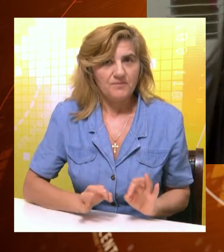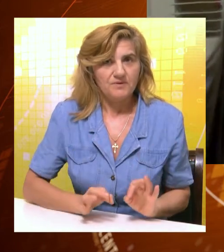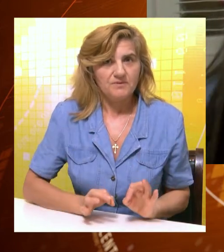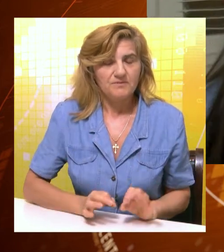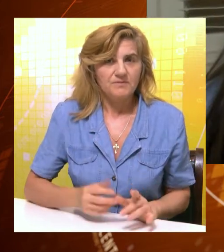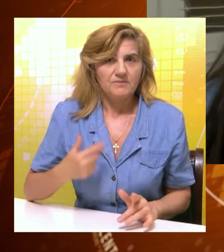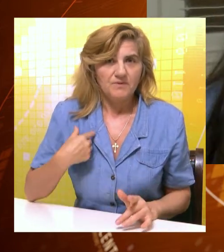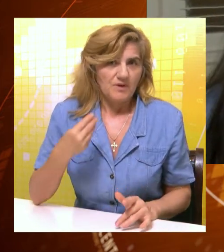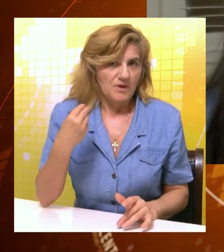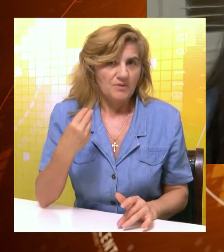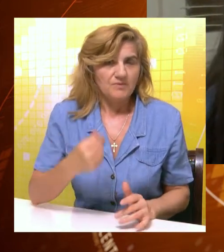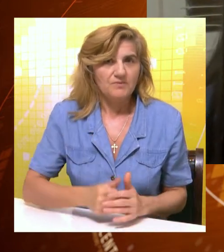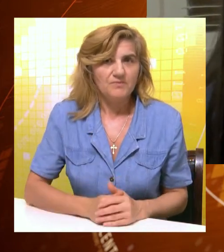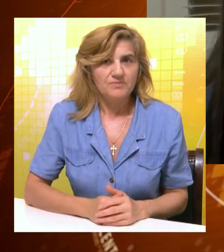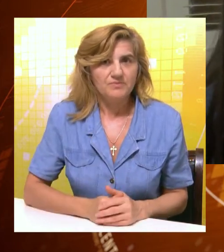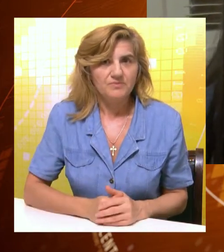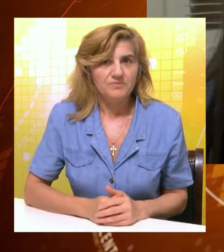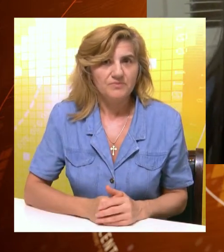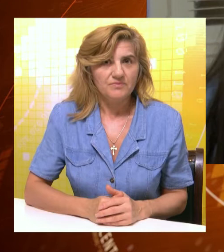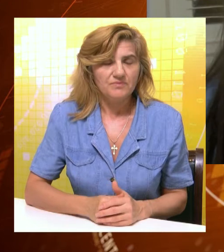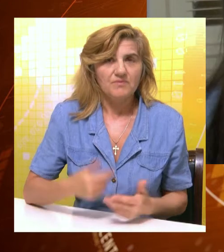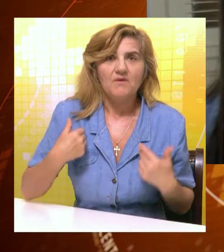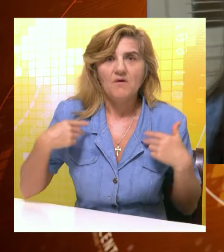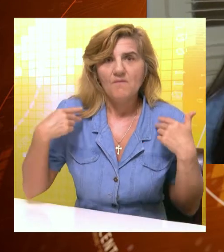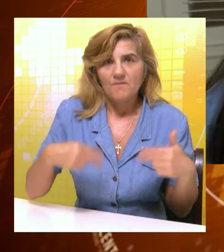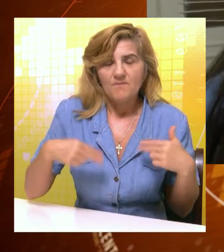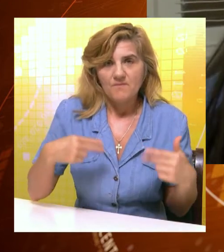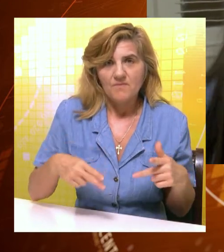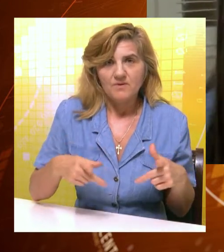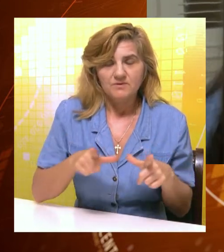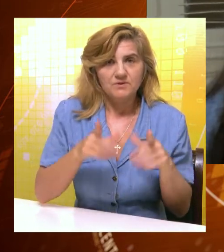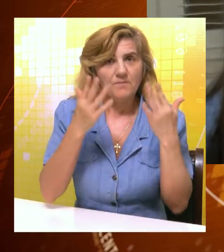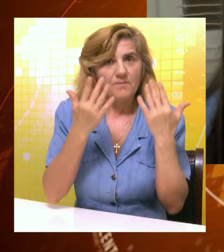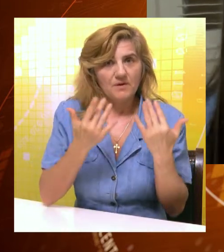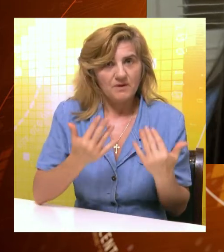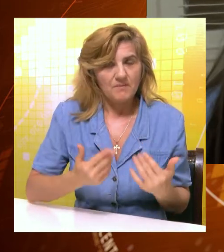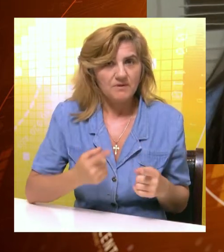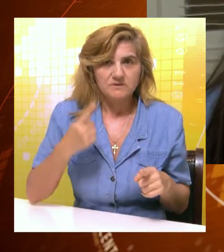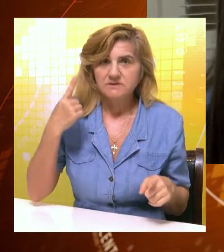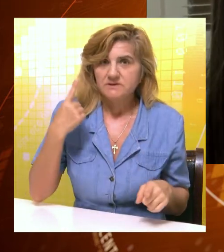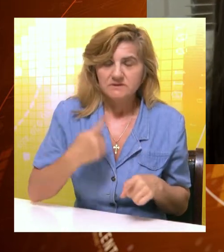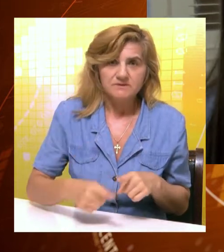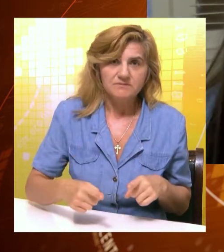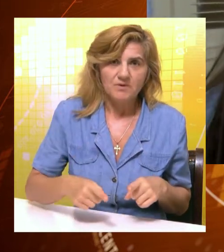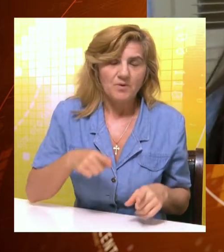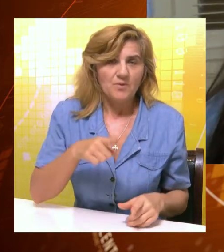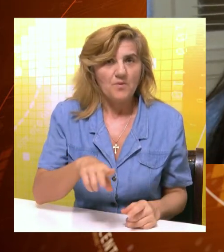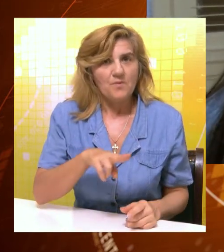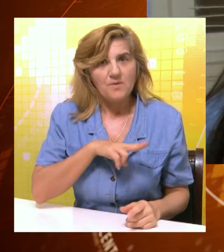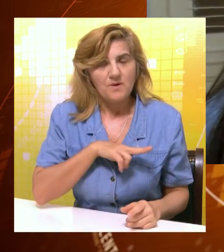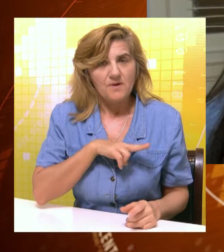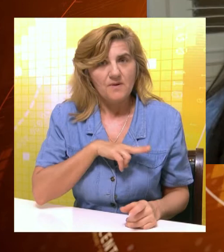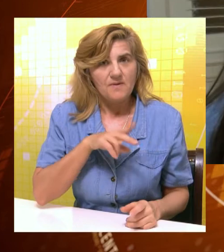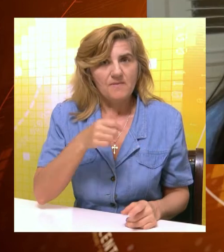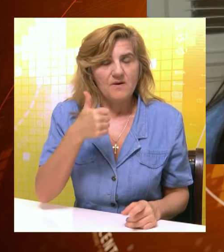nahvatame treme jer sam se dobro pripremila. Najviše se plašim do duše matematike jer to ipak ima